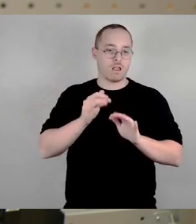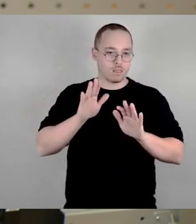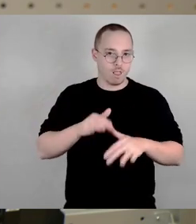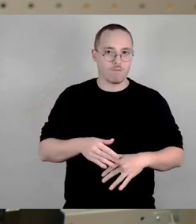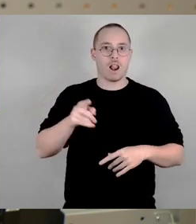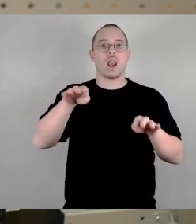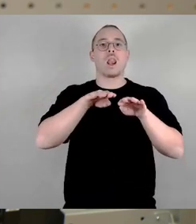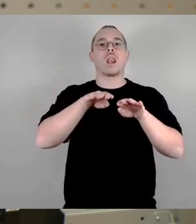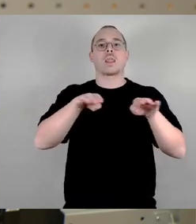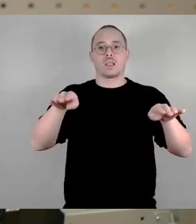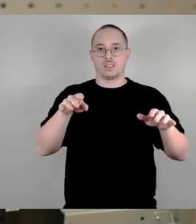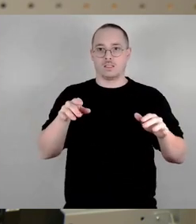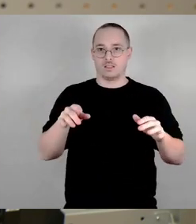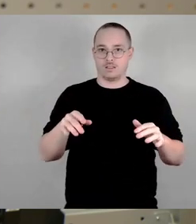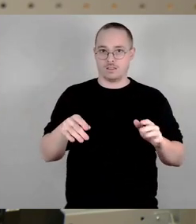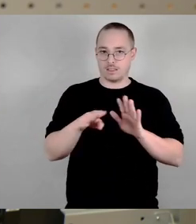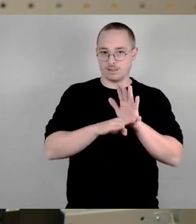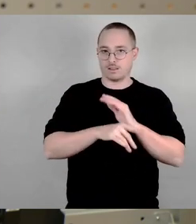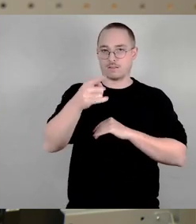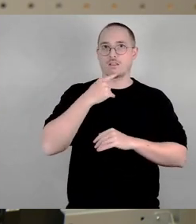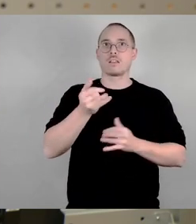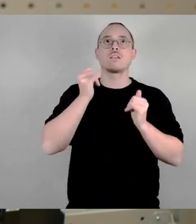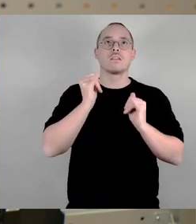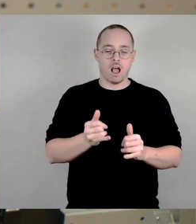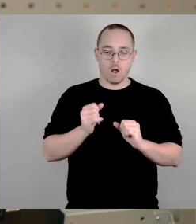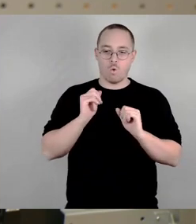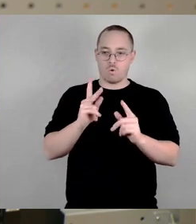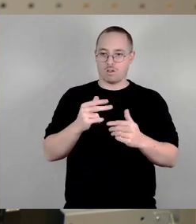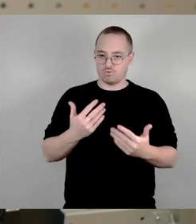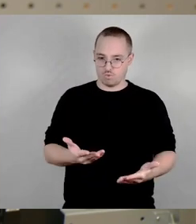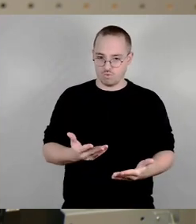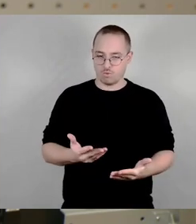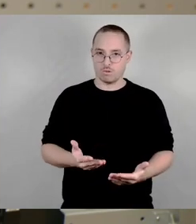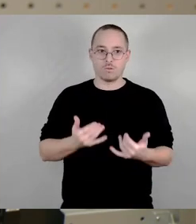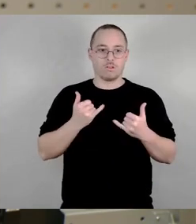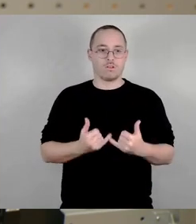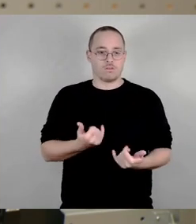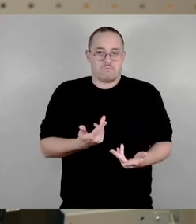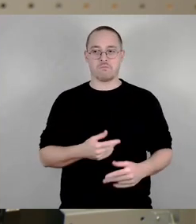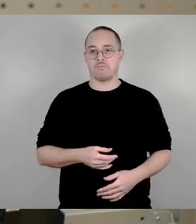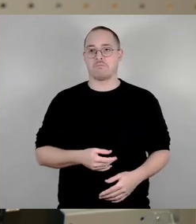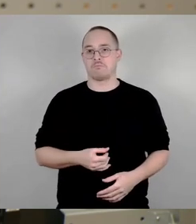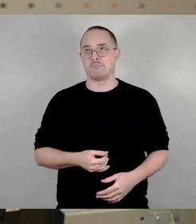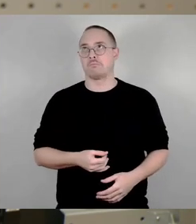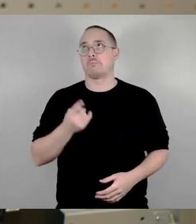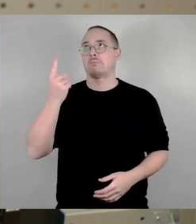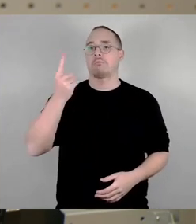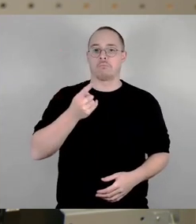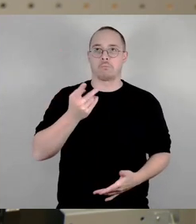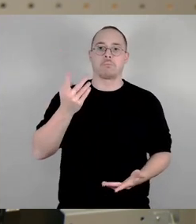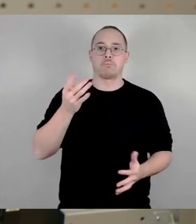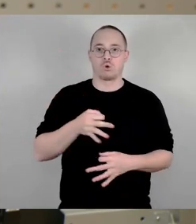lassen, sie einfach liegen zu lassen. Ja, und die Sachen, das Geld, was wirklich nur